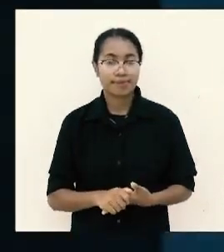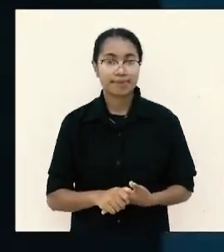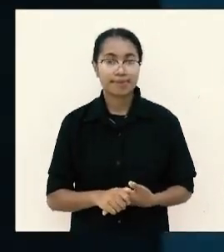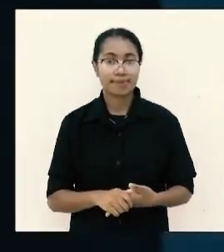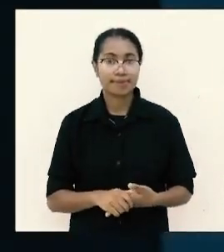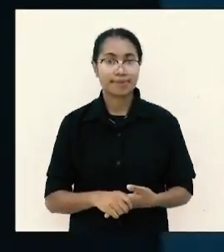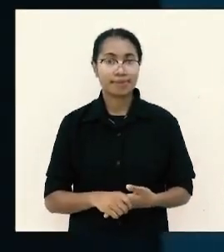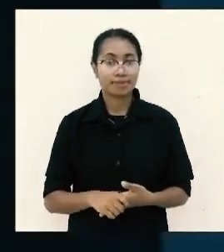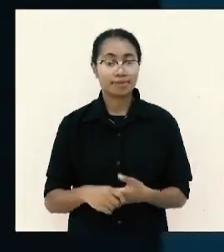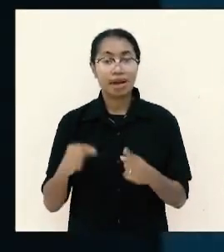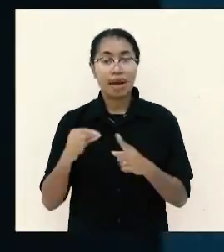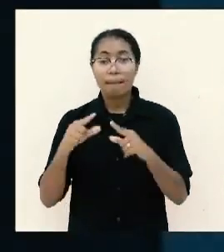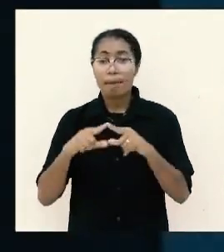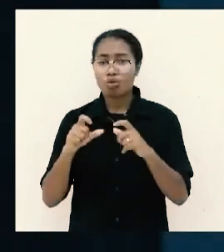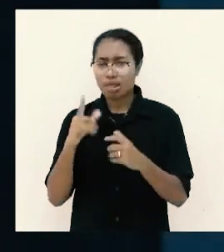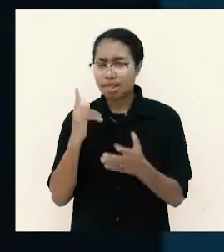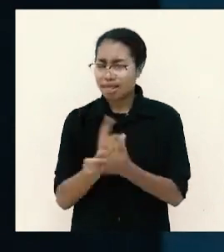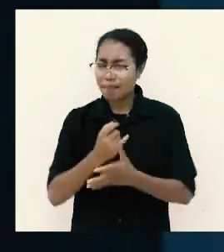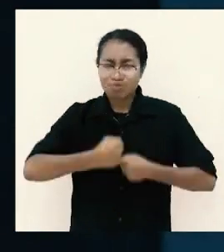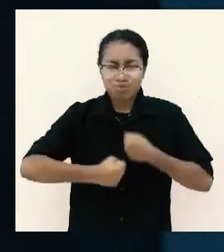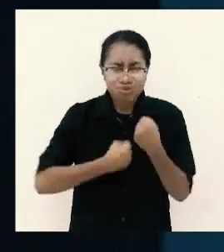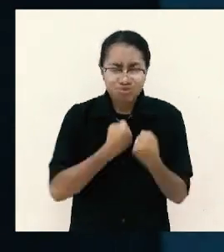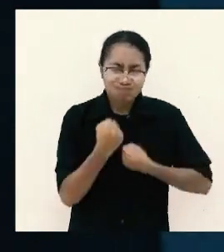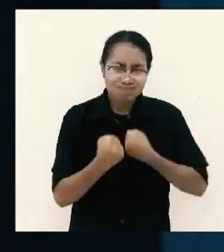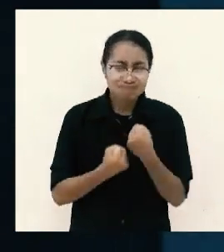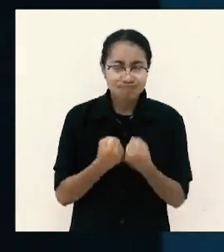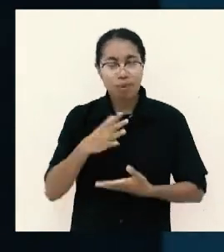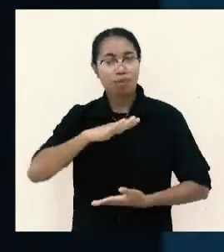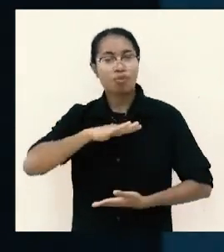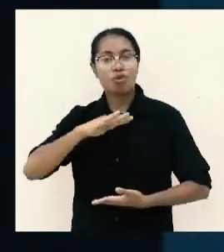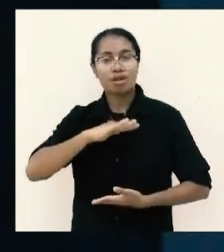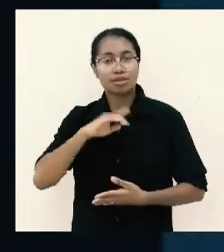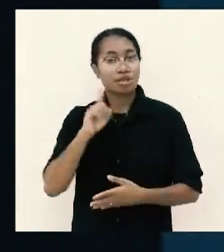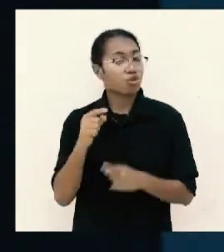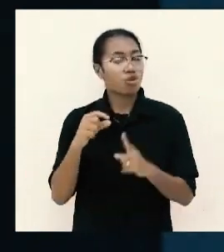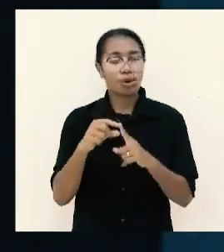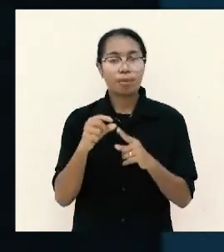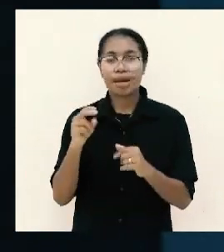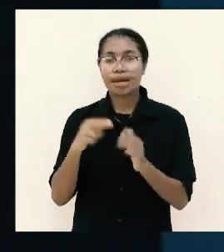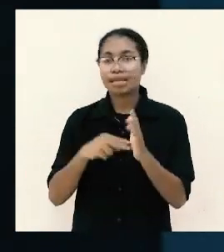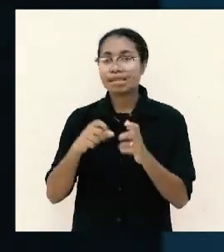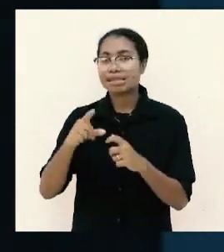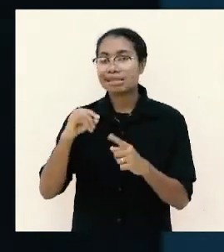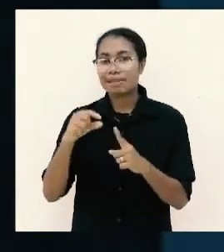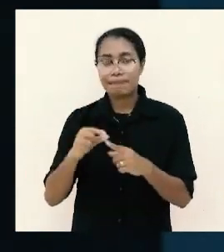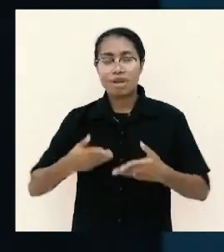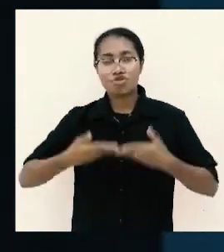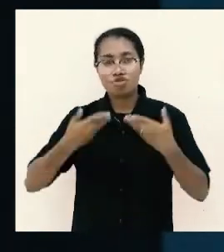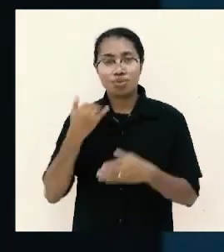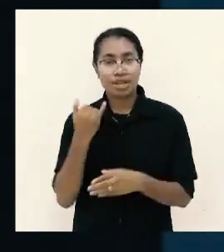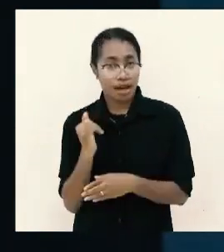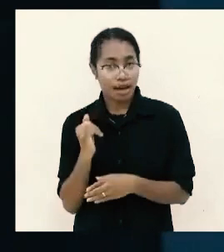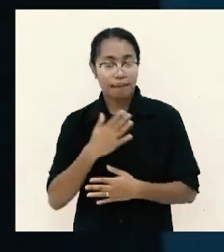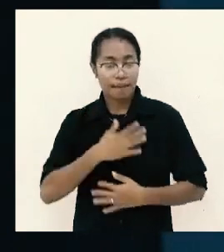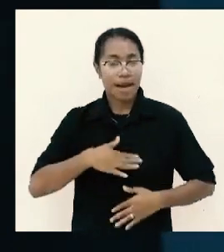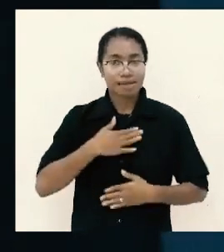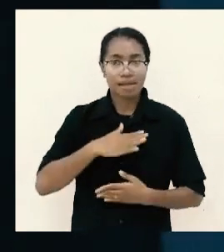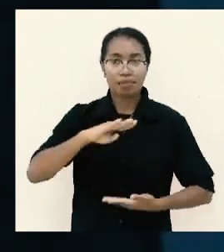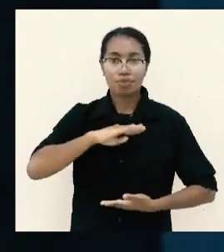Paulus berusaha merasa puas ini prinsip hidupnya merasa puas